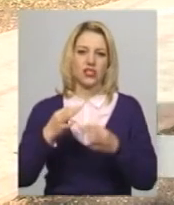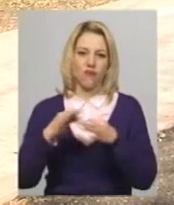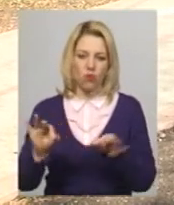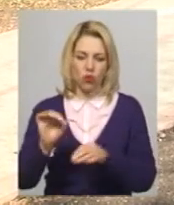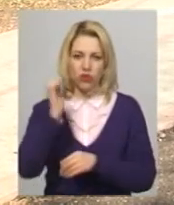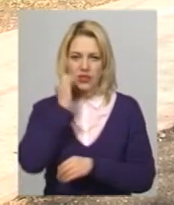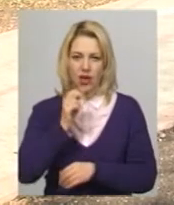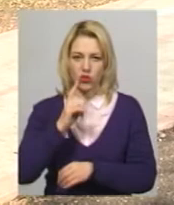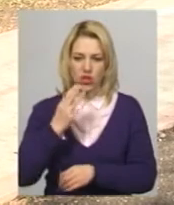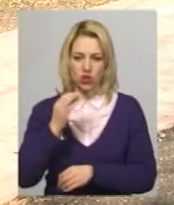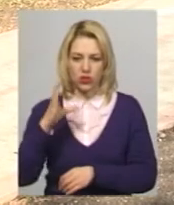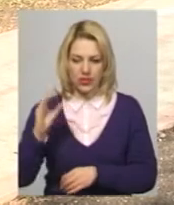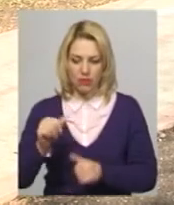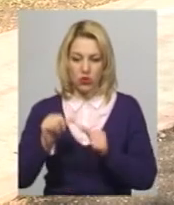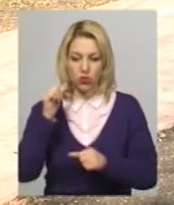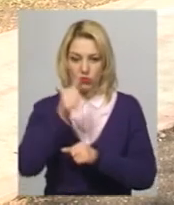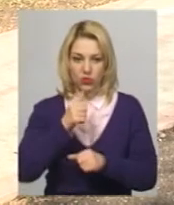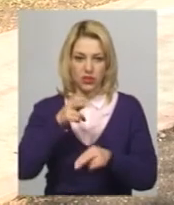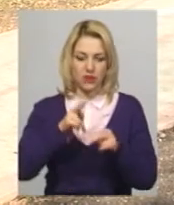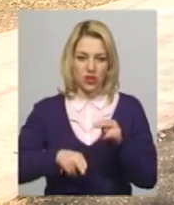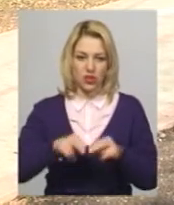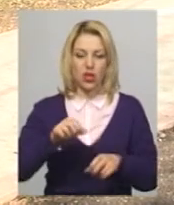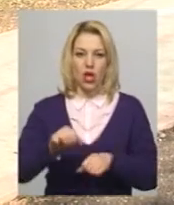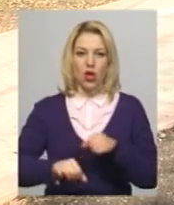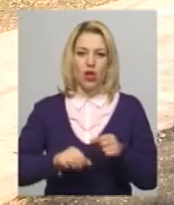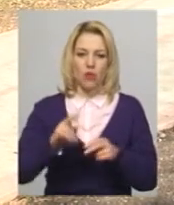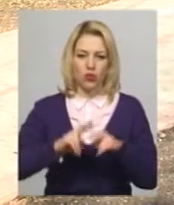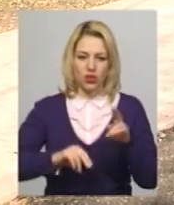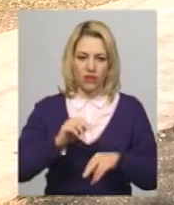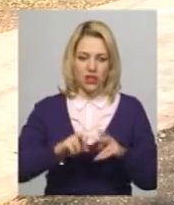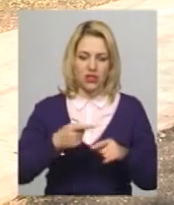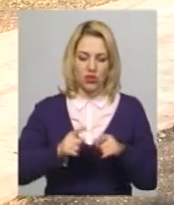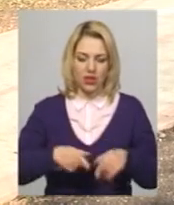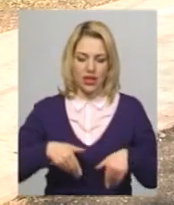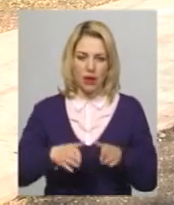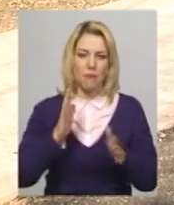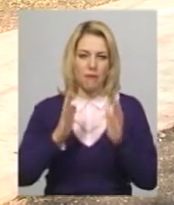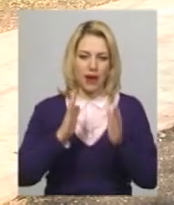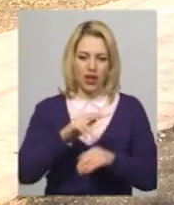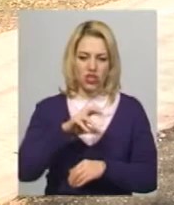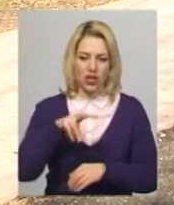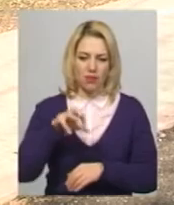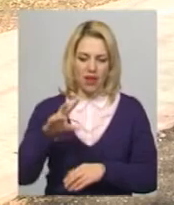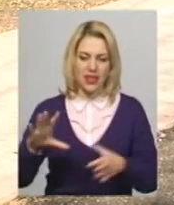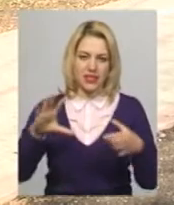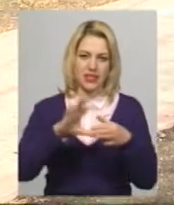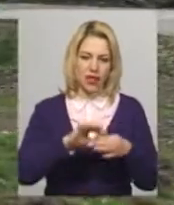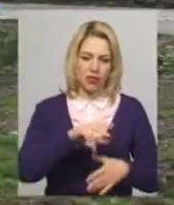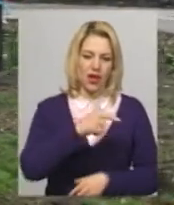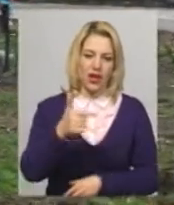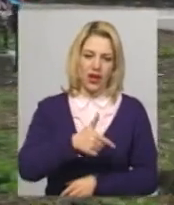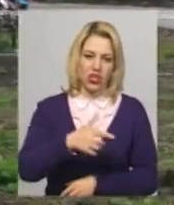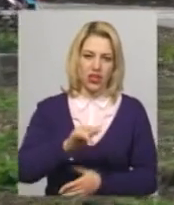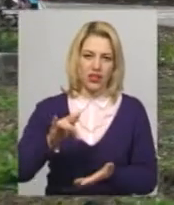Минулого року закінчили будівництво ось цієї велодоріжки у парку імені Михайла Чекмана. Вона з'єднує мікрорайон Гречани із центру міста.